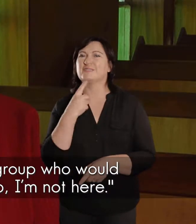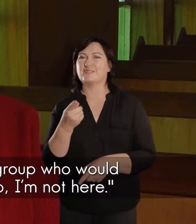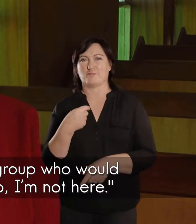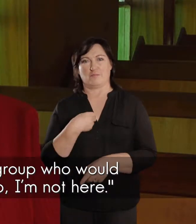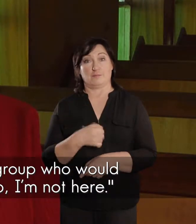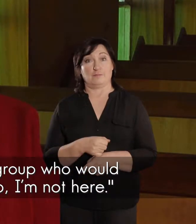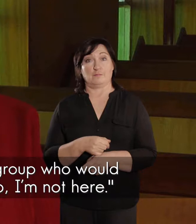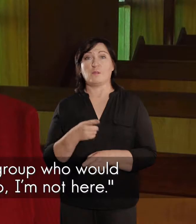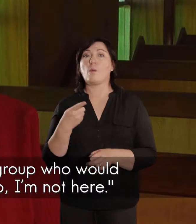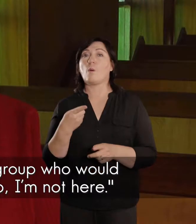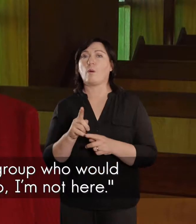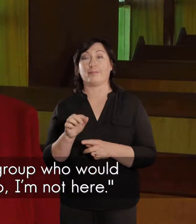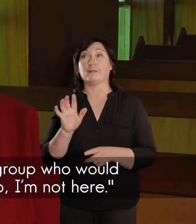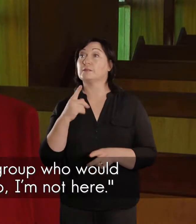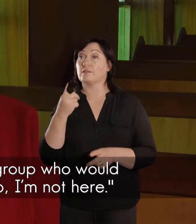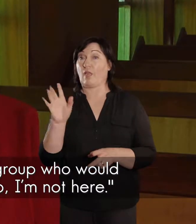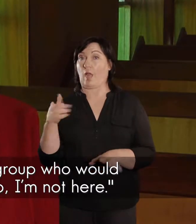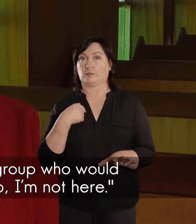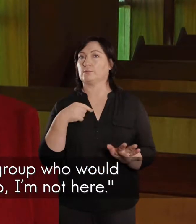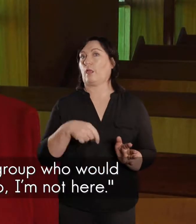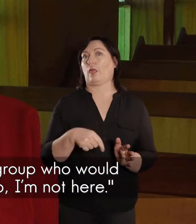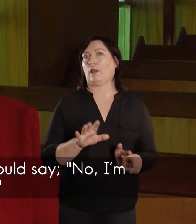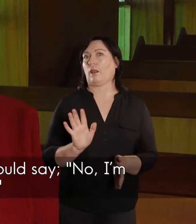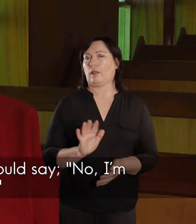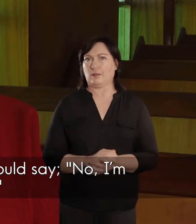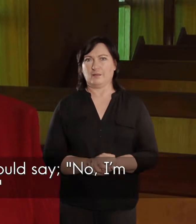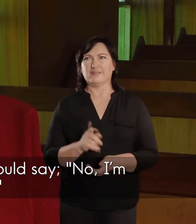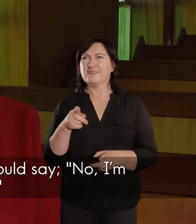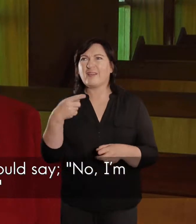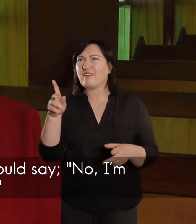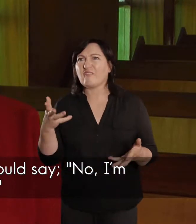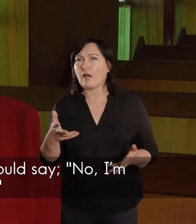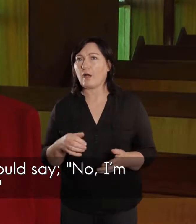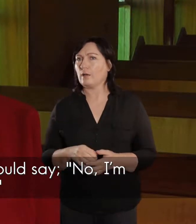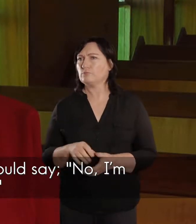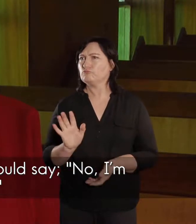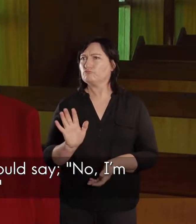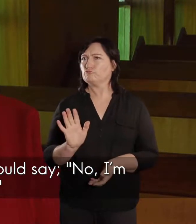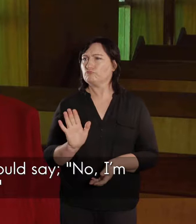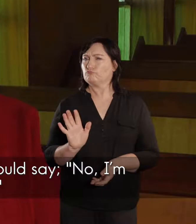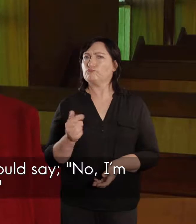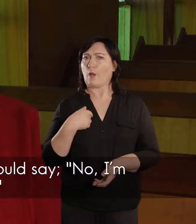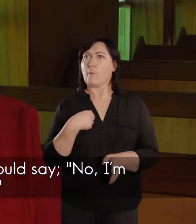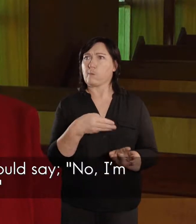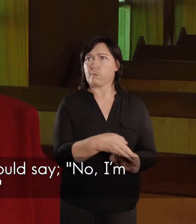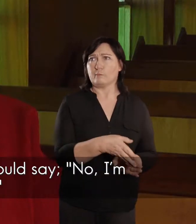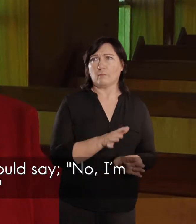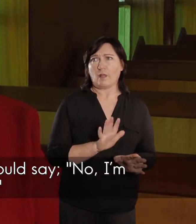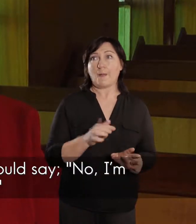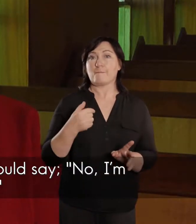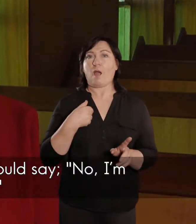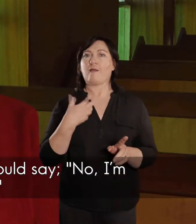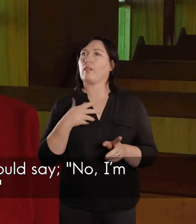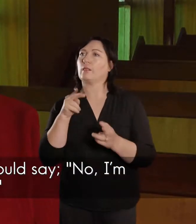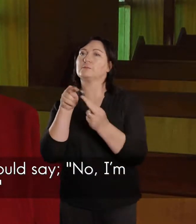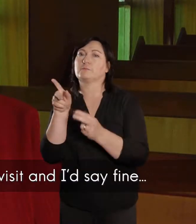Vep, as hy die oogende uitkom, as hy sê, mij, Vep, ek is hier nie. Avan, waar gaan jy aan? As hy nie, ek is hier, maar ek is ook hier